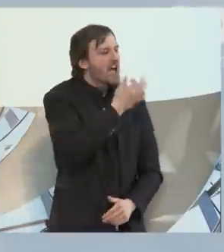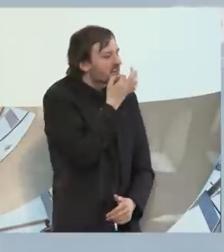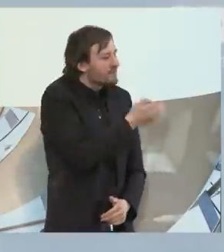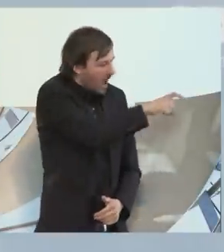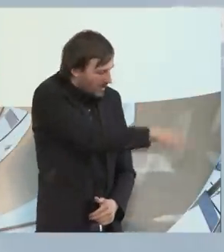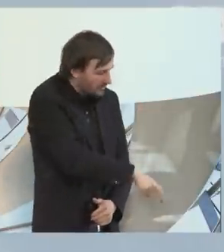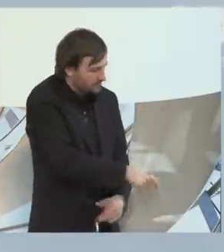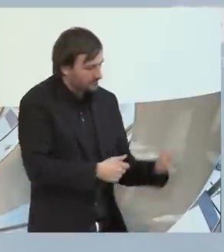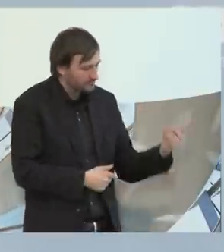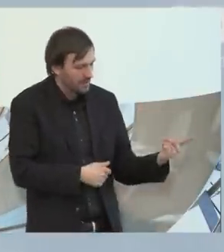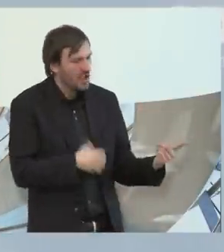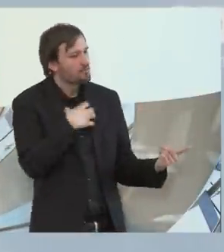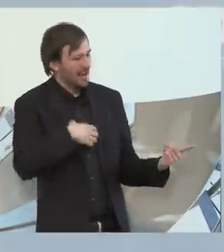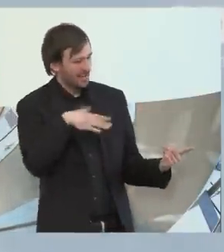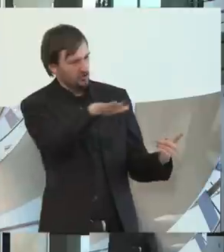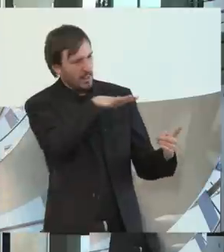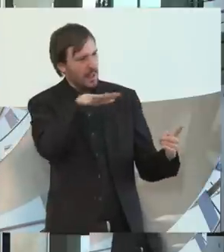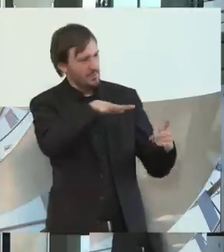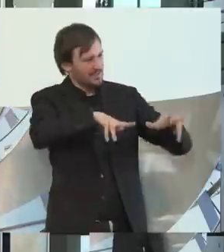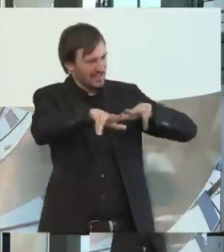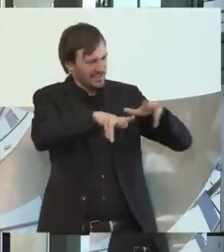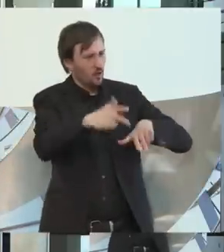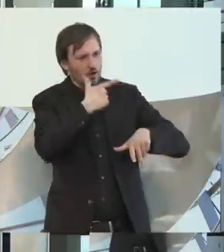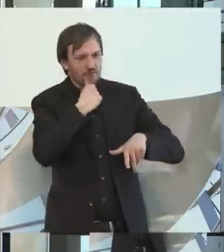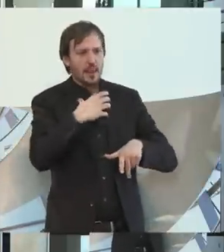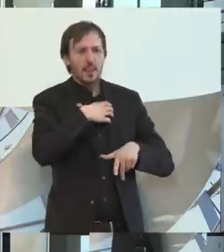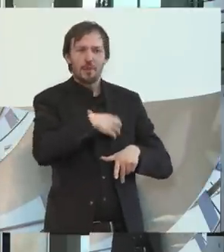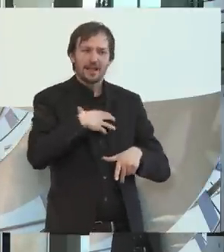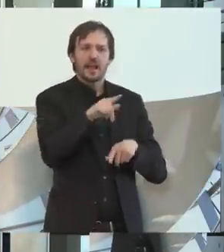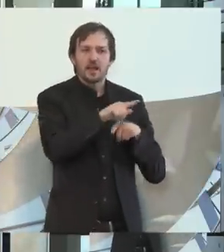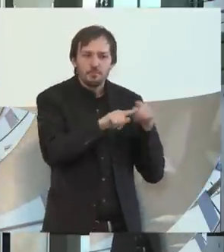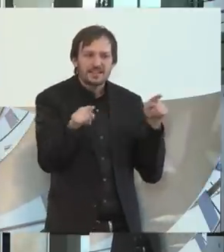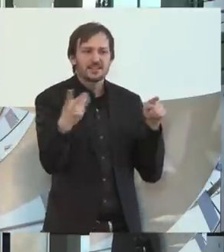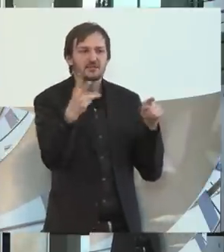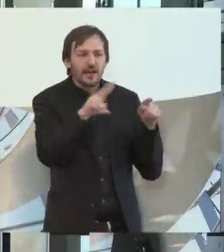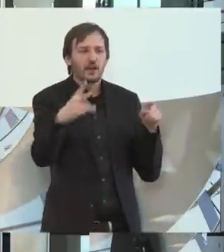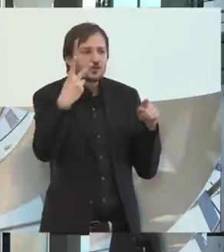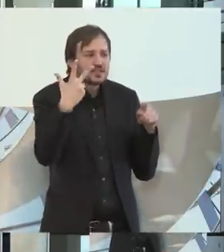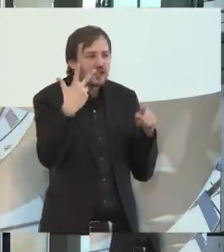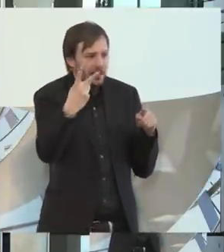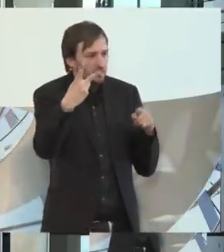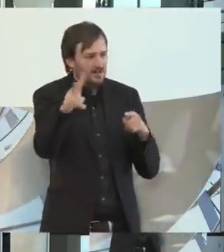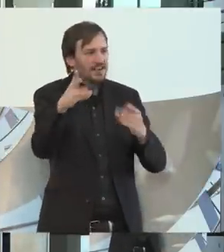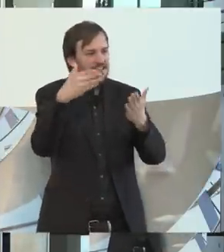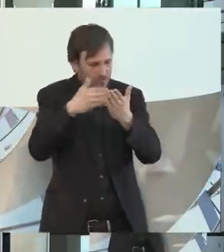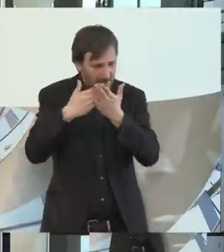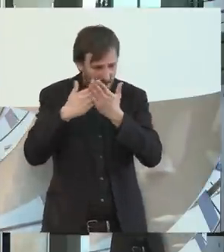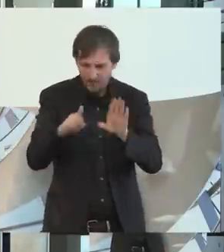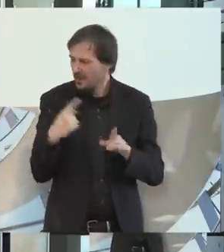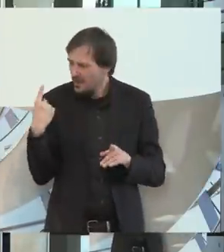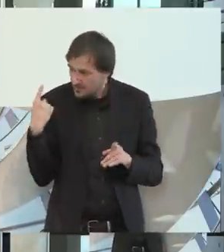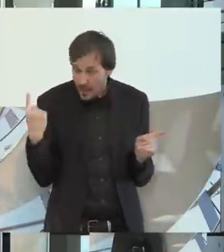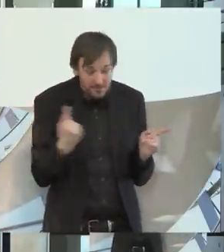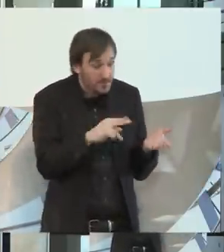hat ja einen sehr ehrgeizigen Plan aufgestellt, nämlich Bayern bis 2023 barrierefrei zu machen. Sie waren auch beteiligt.